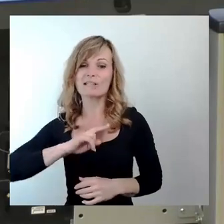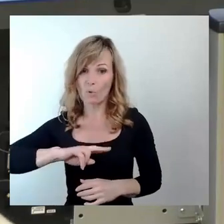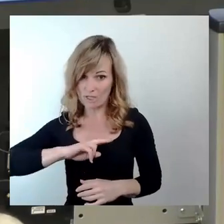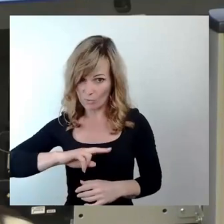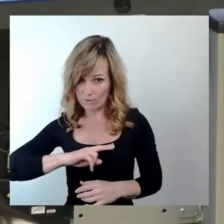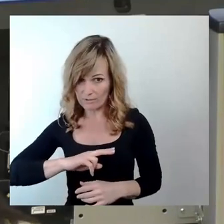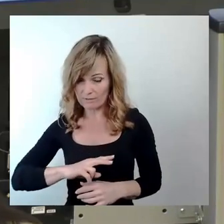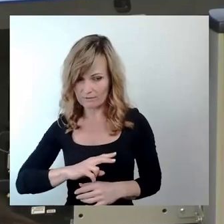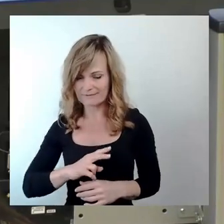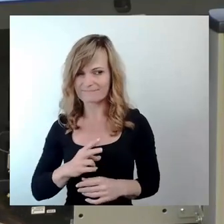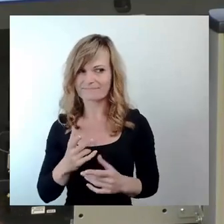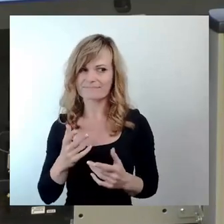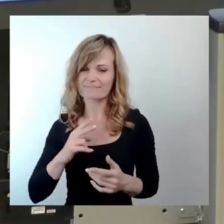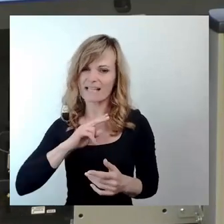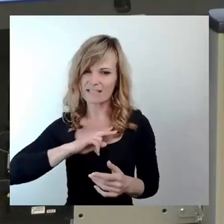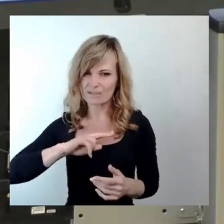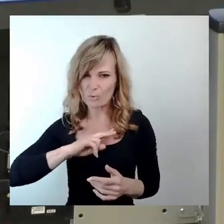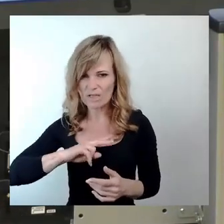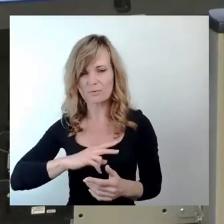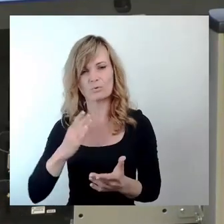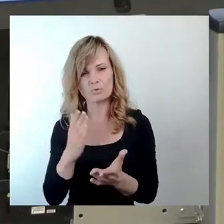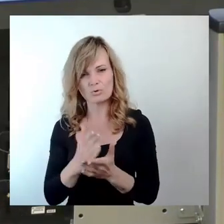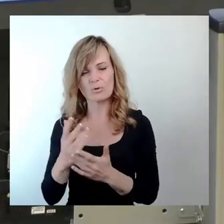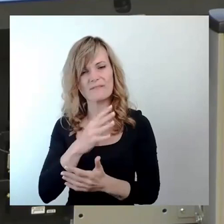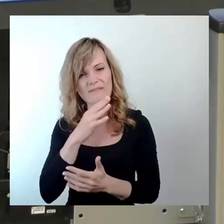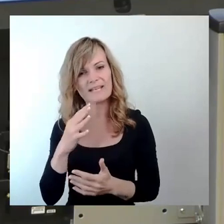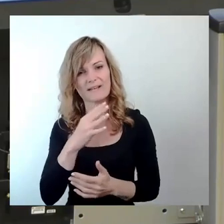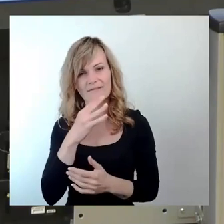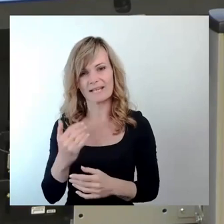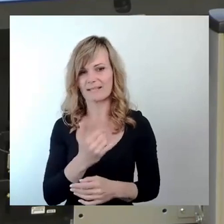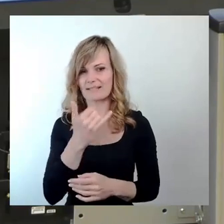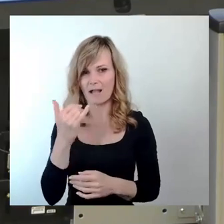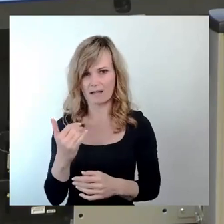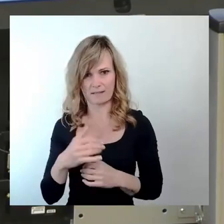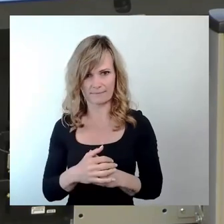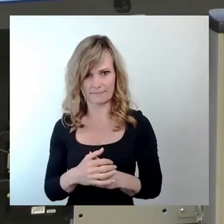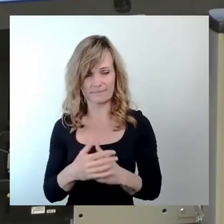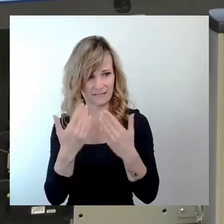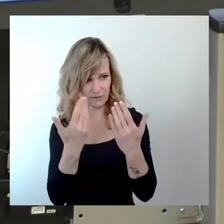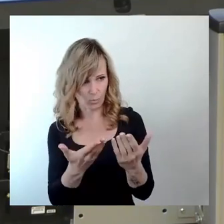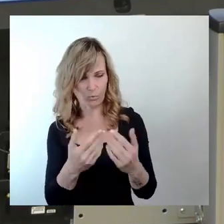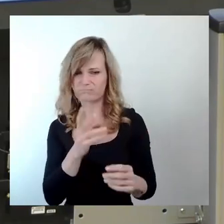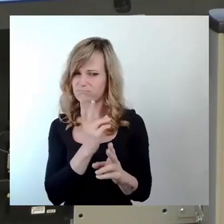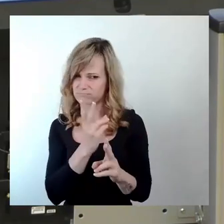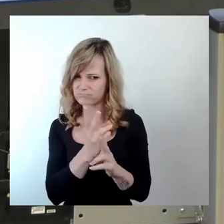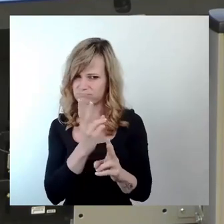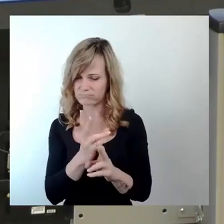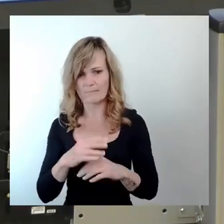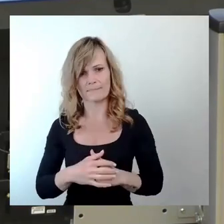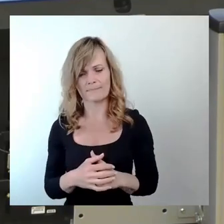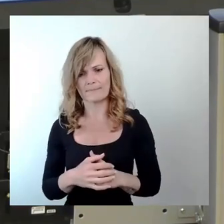es gerade gesagt, die Duldung über viele, viele Jahre. Und es ist nicht nachvollziehbar, dass man mit dem